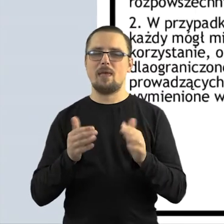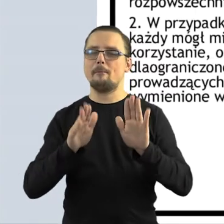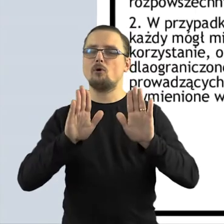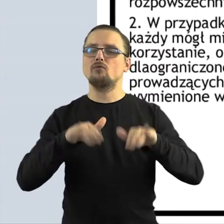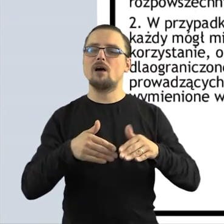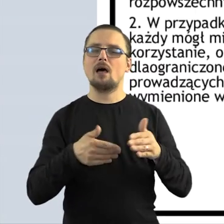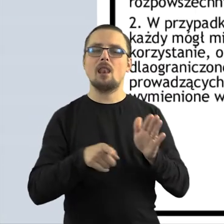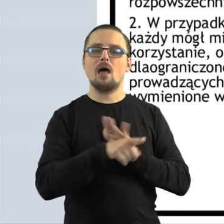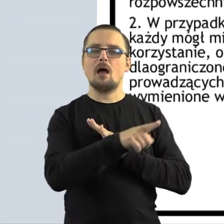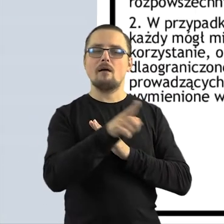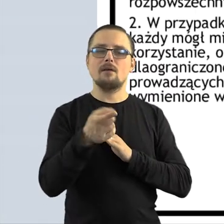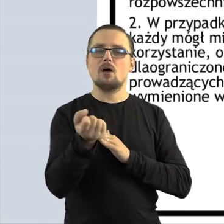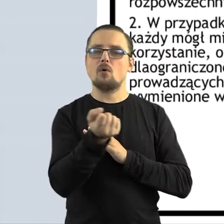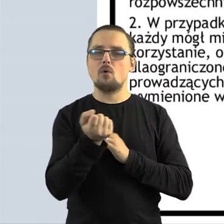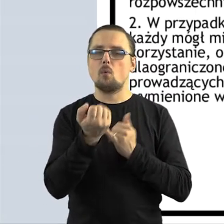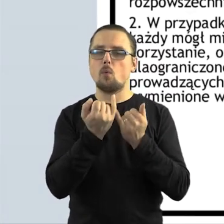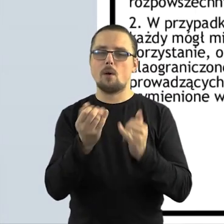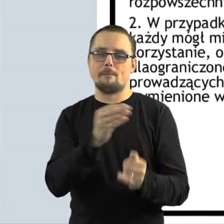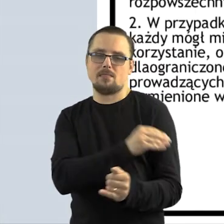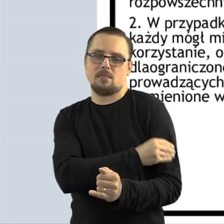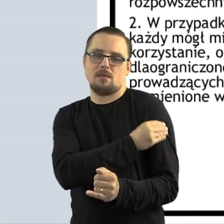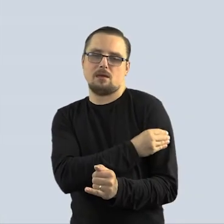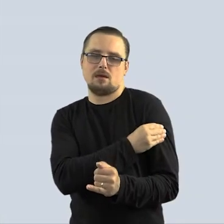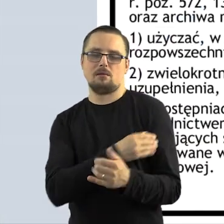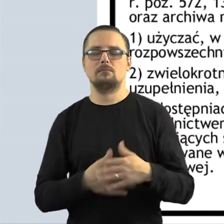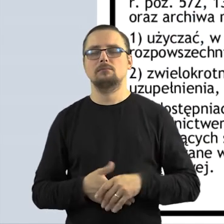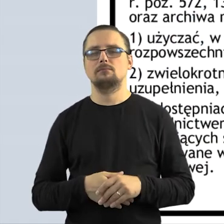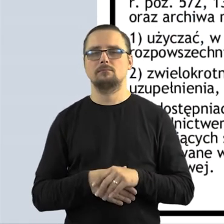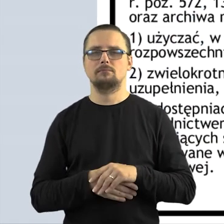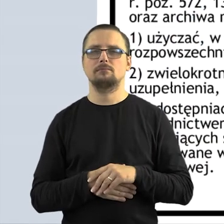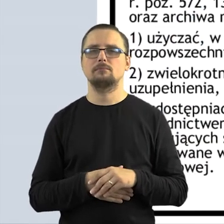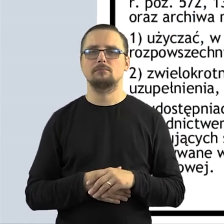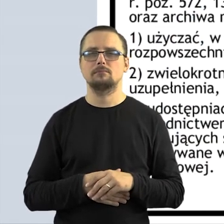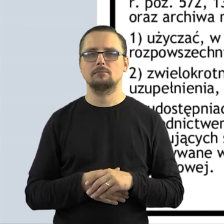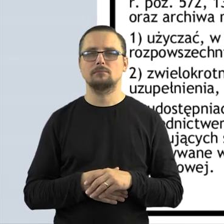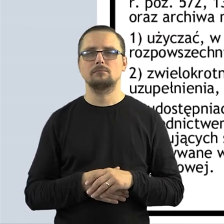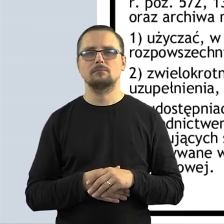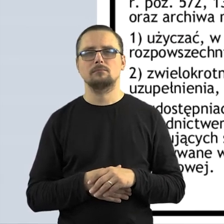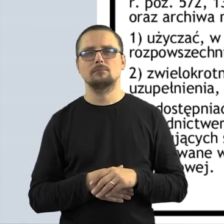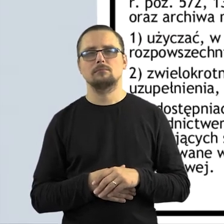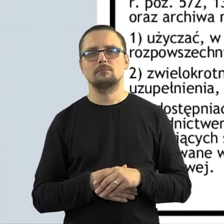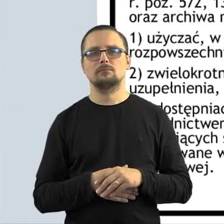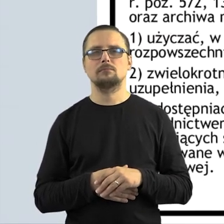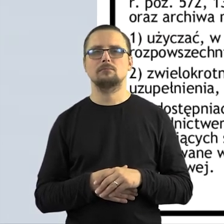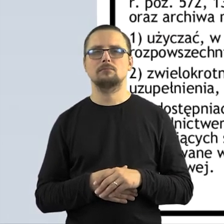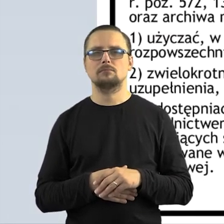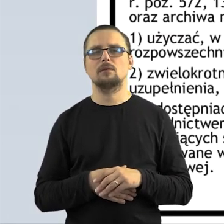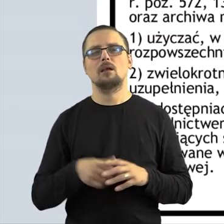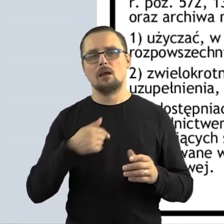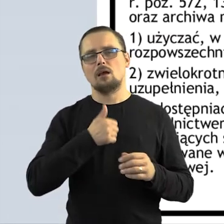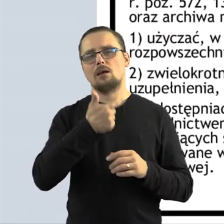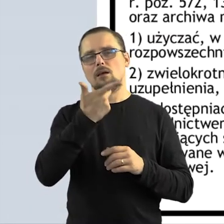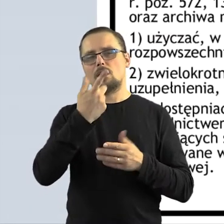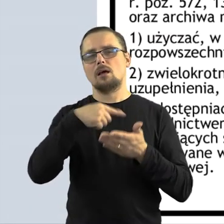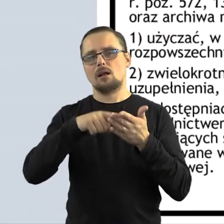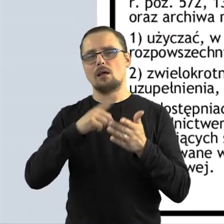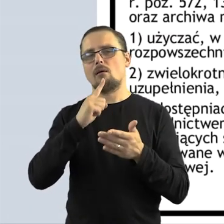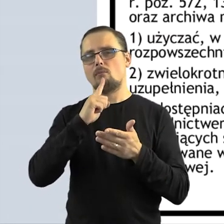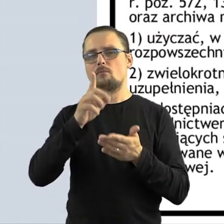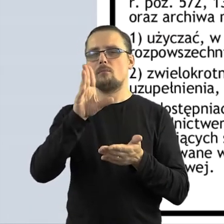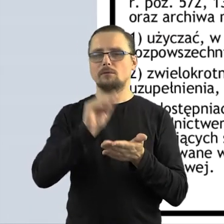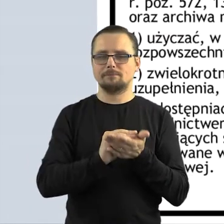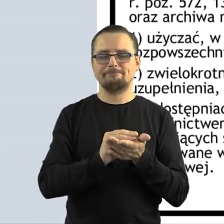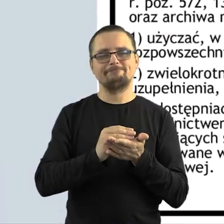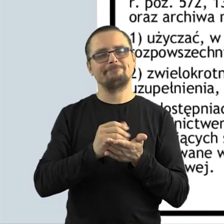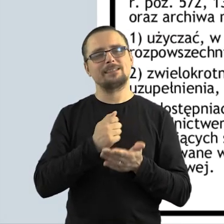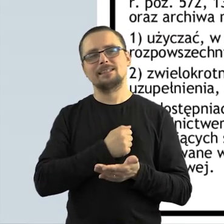wykorzystują taki, a nie inny materiał. I mówię tak jak już parokrotnie podkreślałam, niestety,